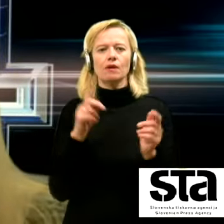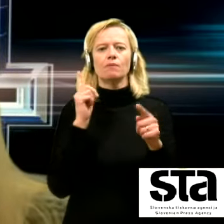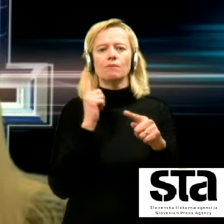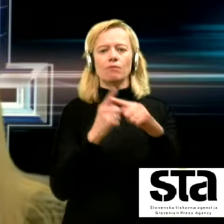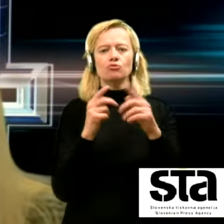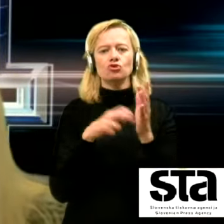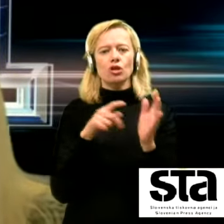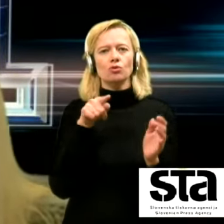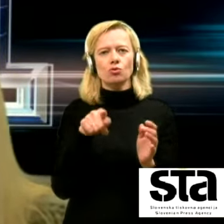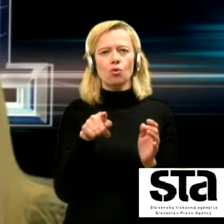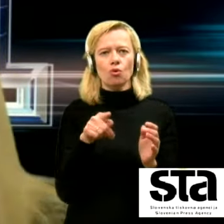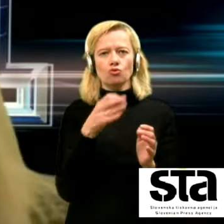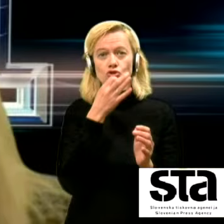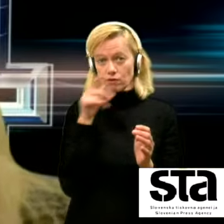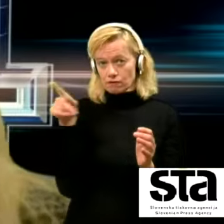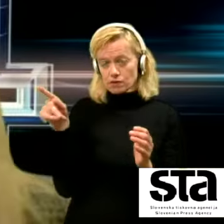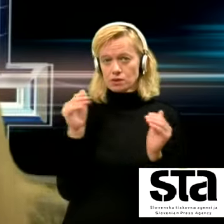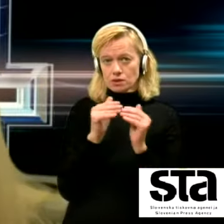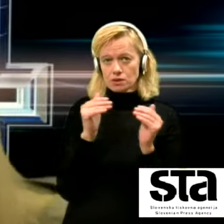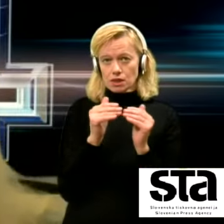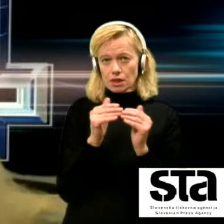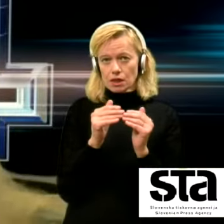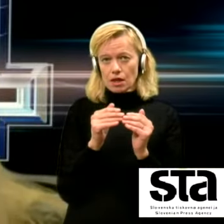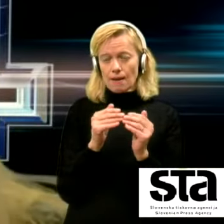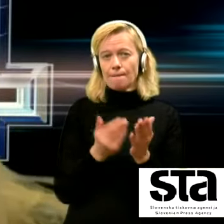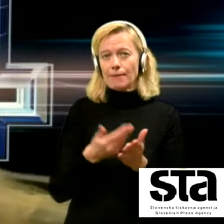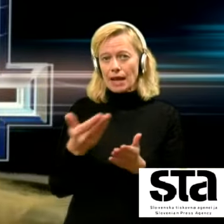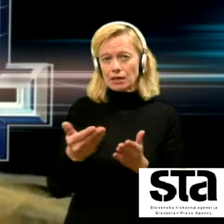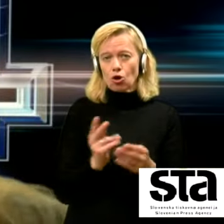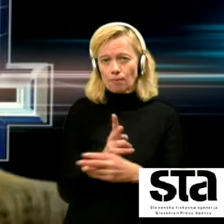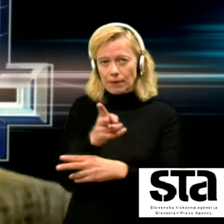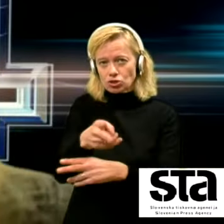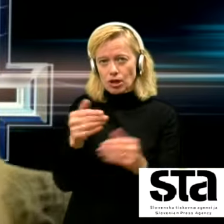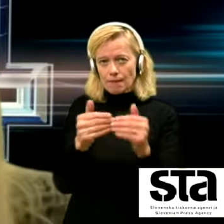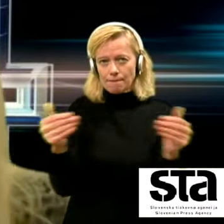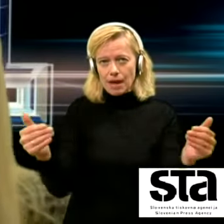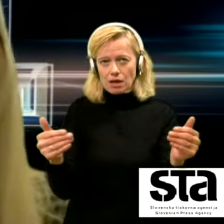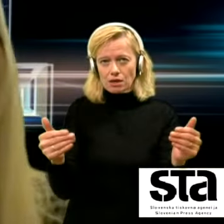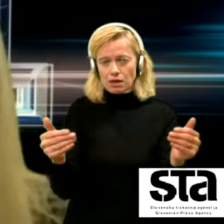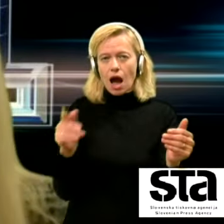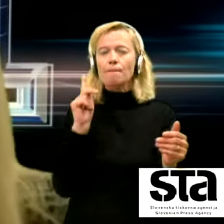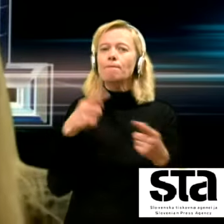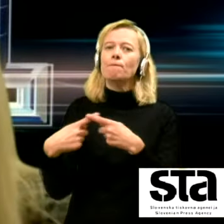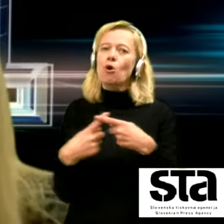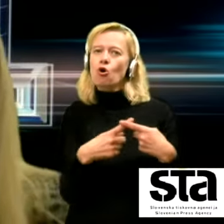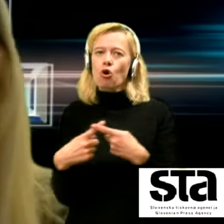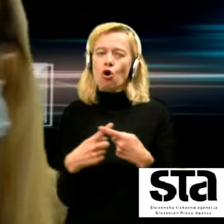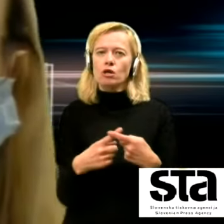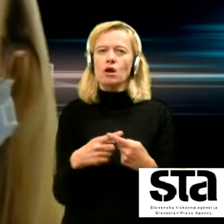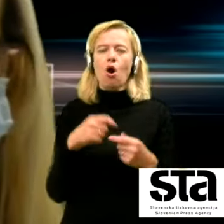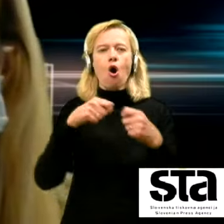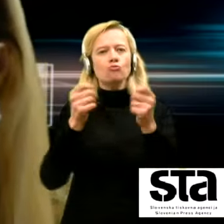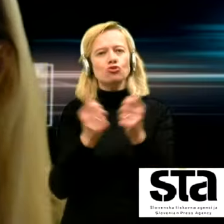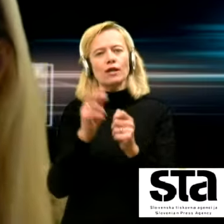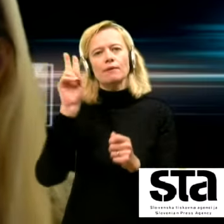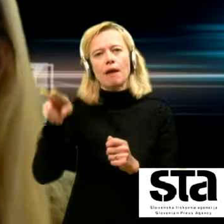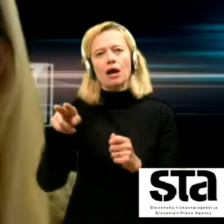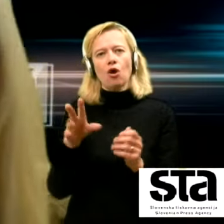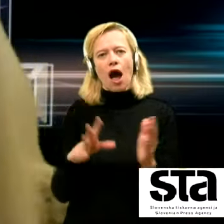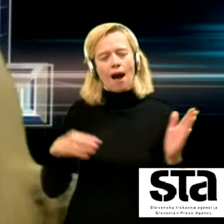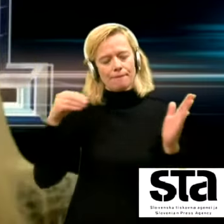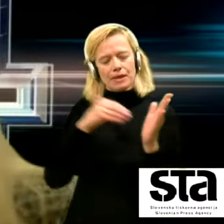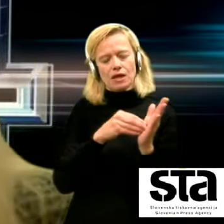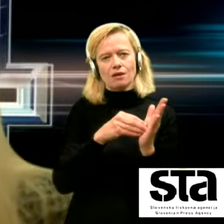če se vi strinjate z odlokom v prečkanju mej, pod pogojem, da imajo občani aplikacijo in kaj menite o tem,